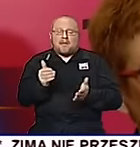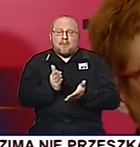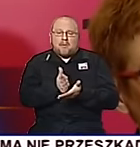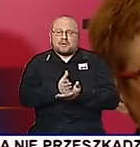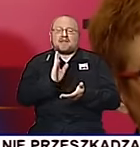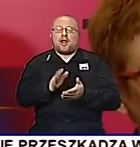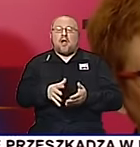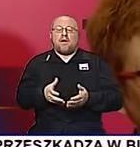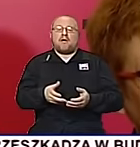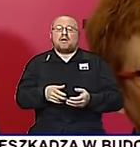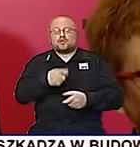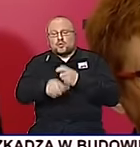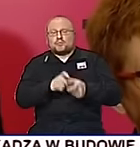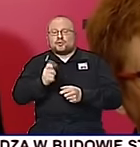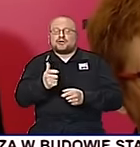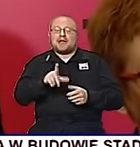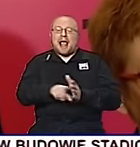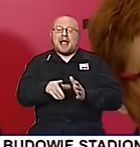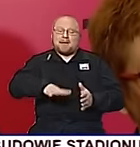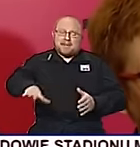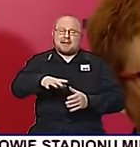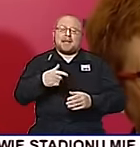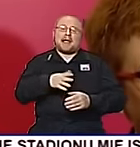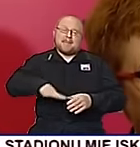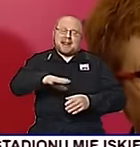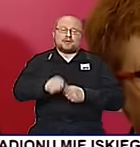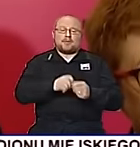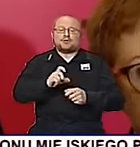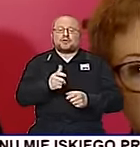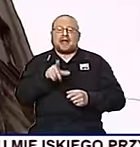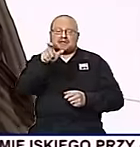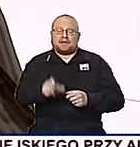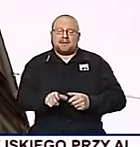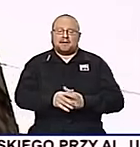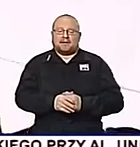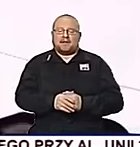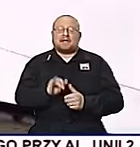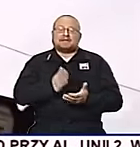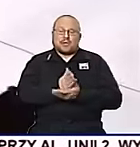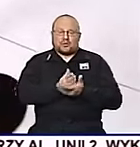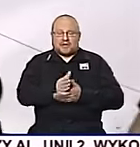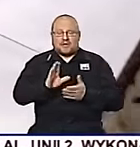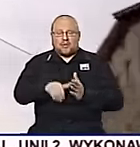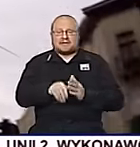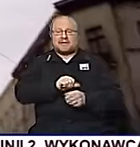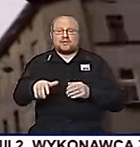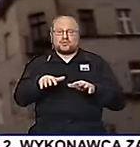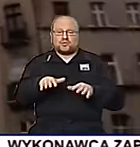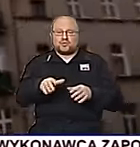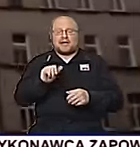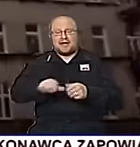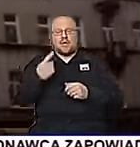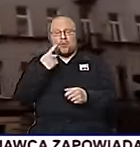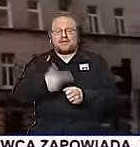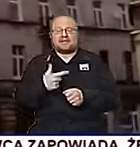Tylko wyciągnięcie ręki. Zrób coś dla gminy. Gmina zrobi coś dla ciebie. Będziemy próbowali to w ten sposób robić. A zadłużonych u miasta jest dużo. Ponad